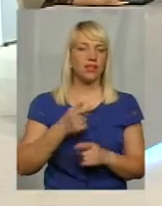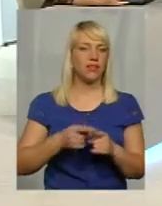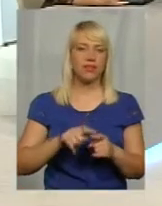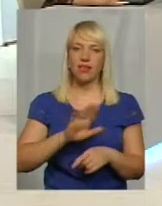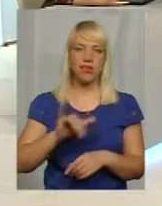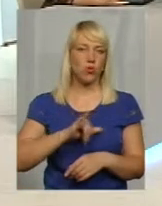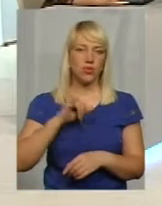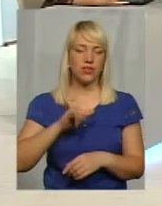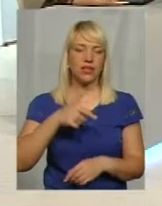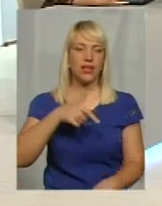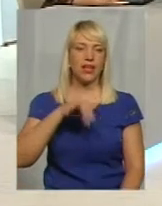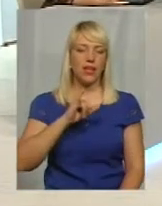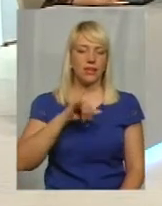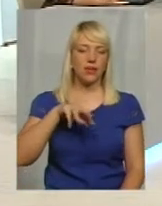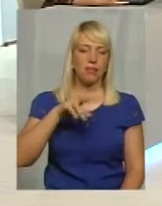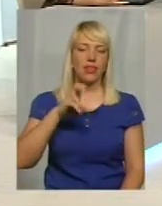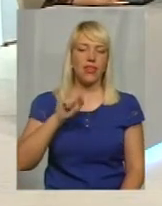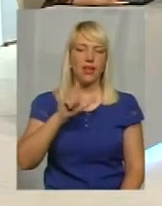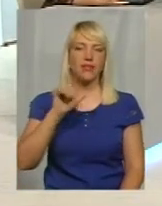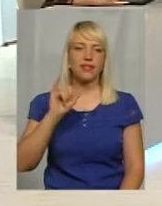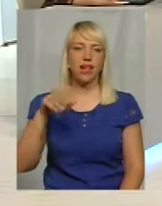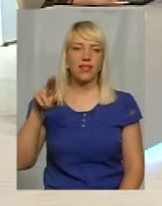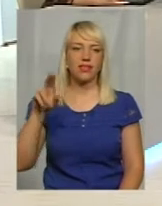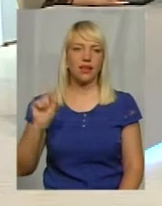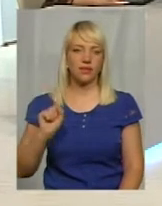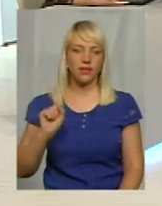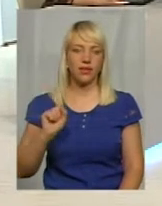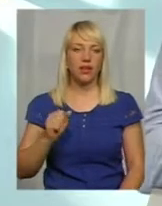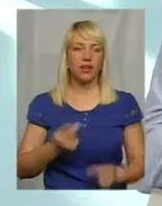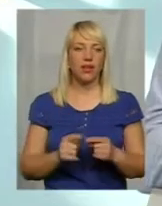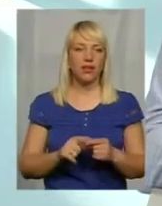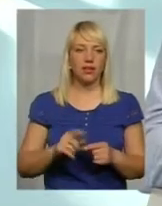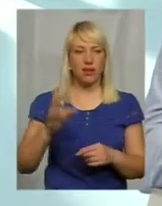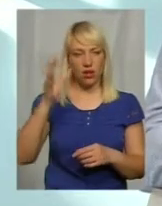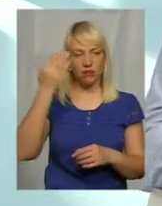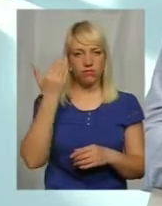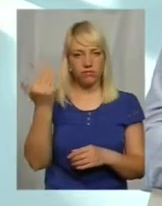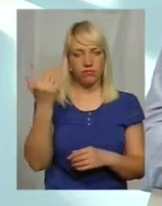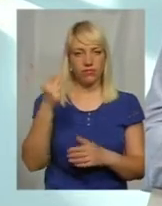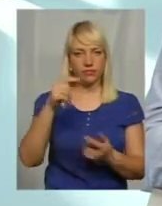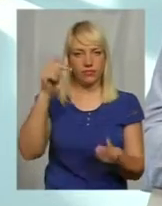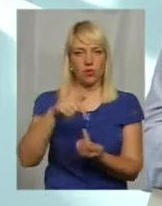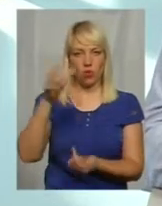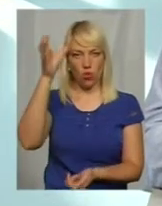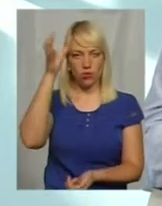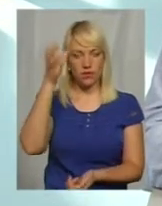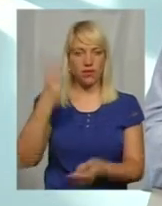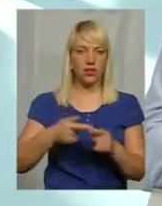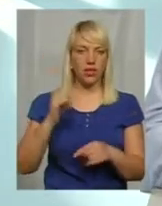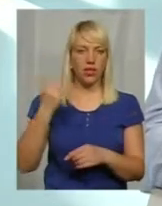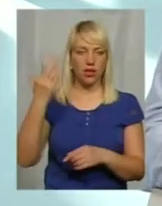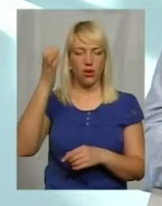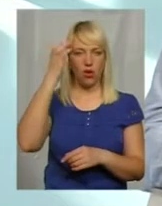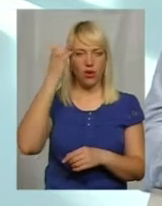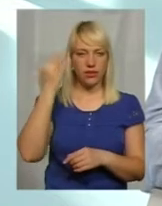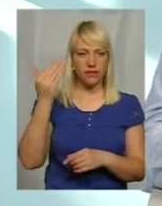це гімназіада, це територія освіти. І тому у нас є департамент освіти,